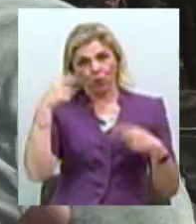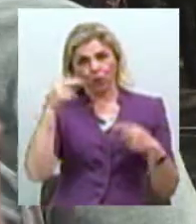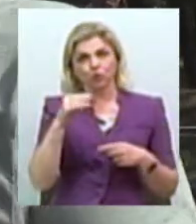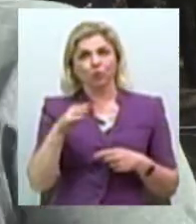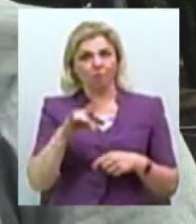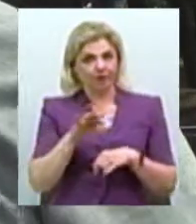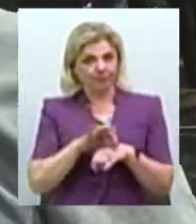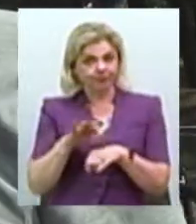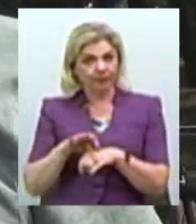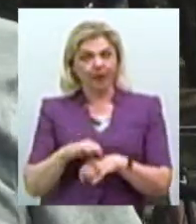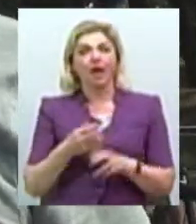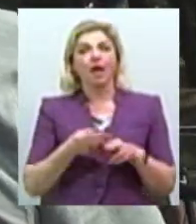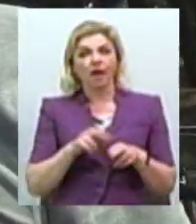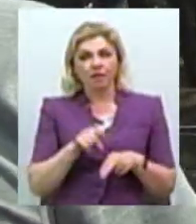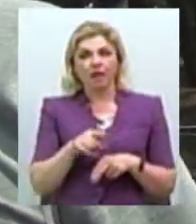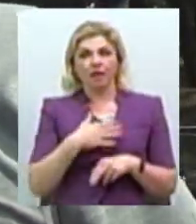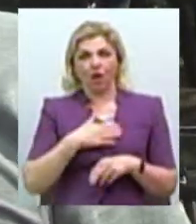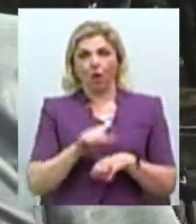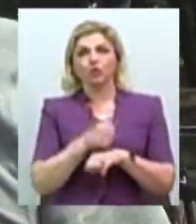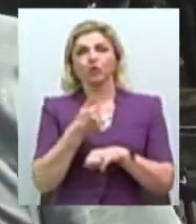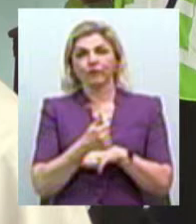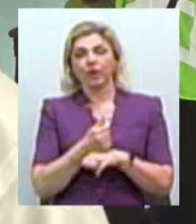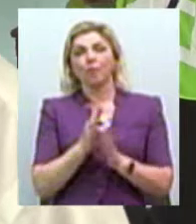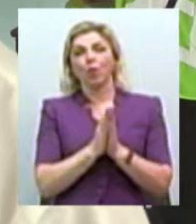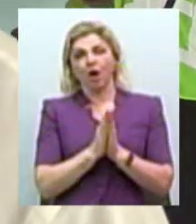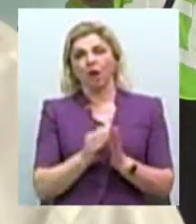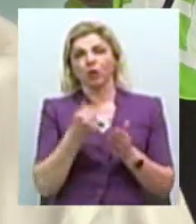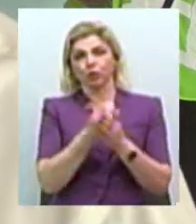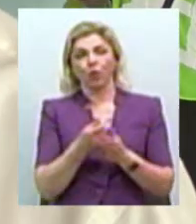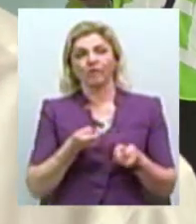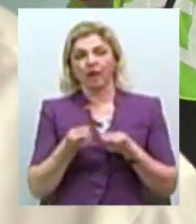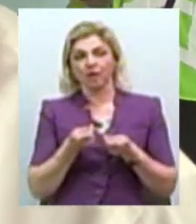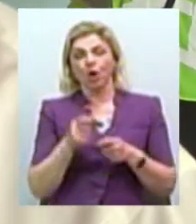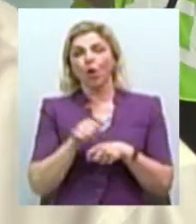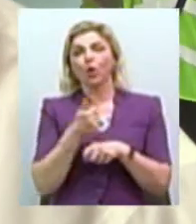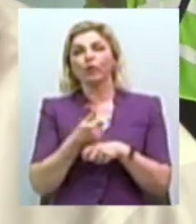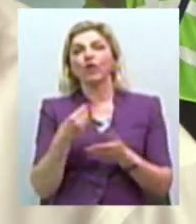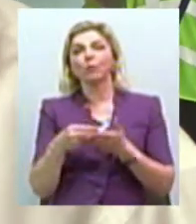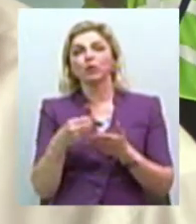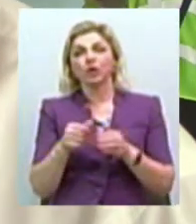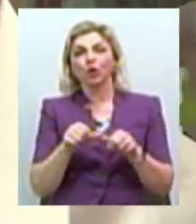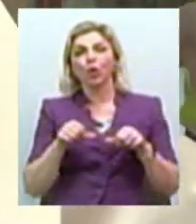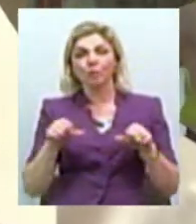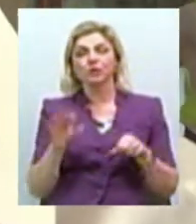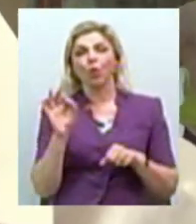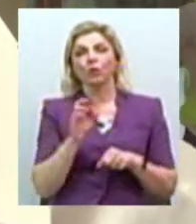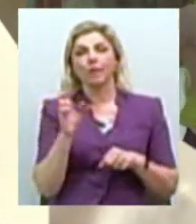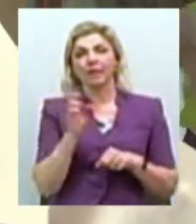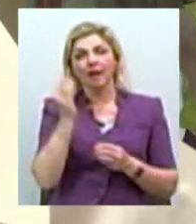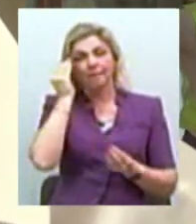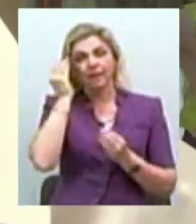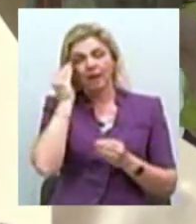Оце наше основне прохання до влади. Голова бюджетної комісії Миколаївської міської ради Олександр Бернацький з думкою